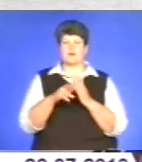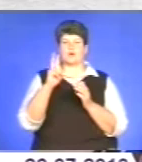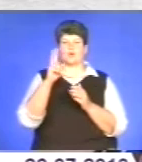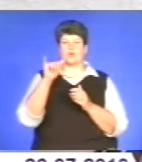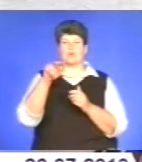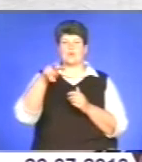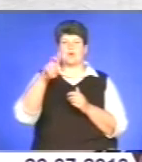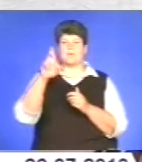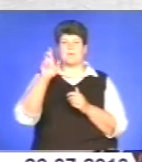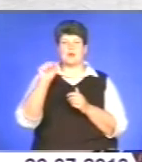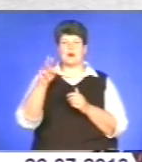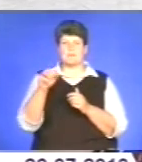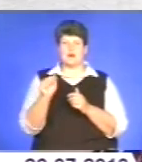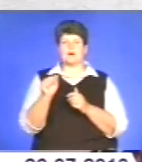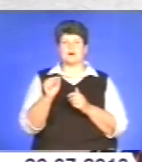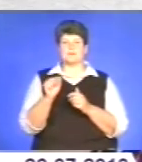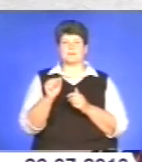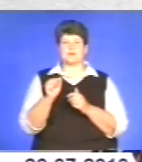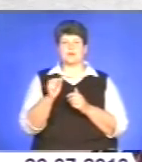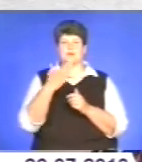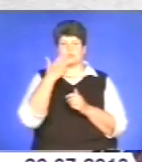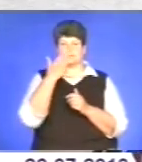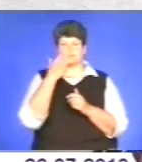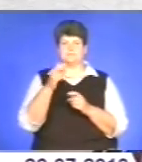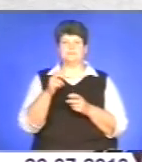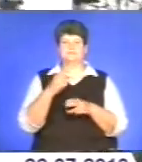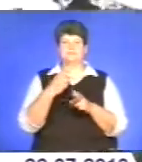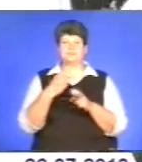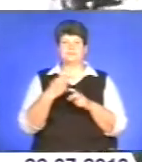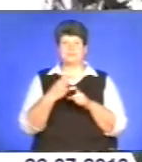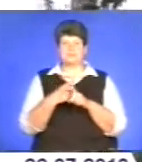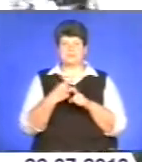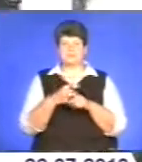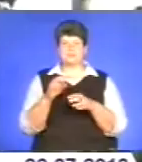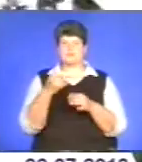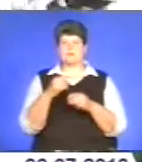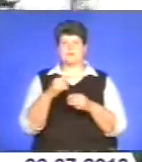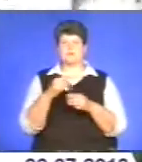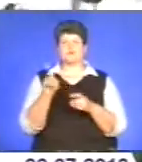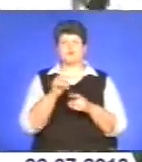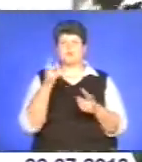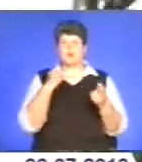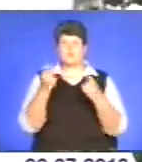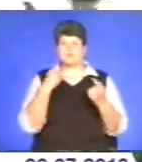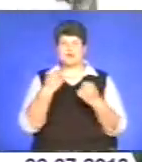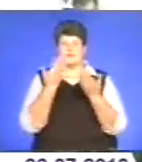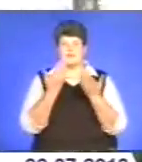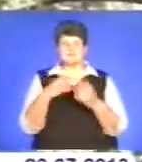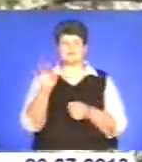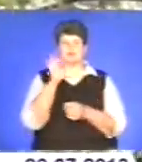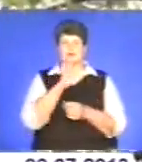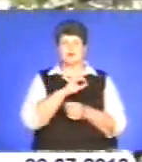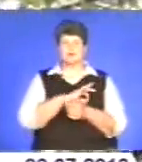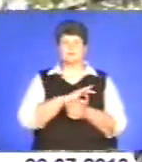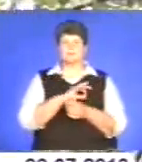нашатирний спирт в рівних частинах розведений з водою. Щоб комарі не покусали вас, лікарі раді використовувати